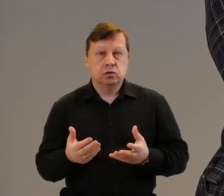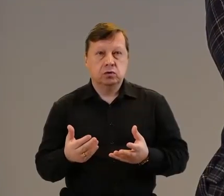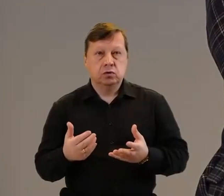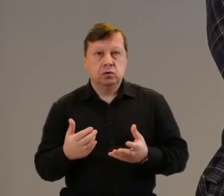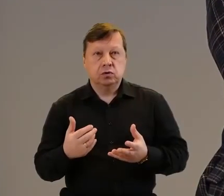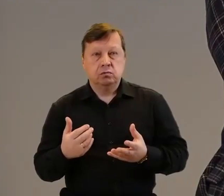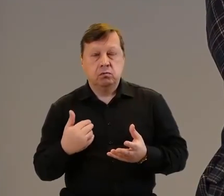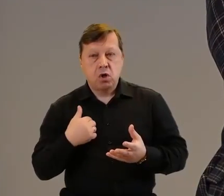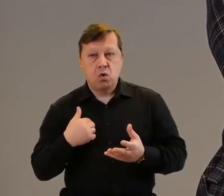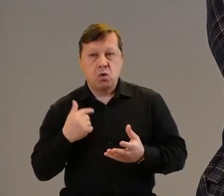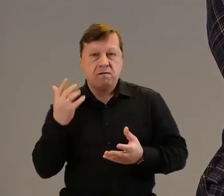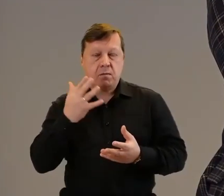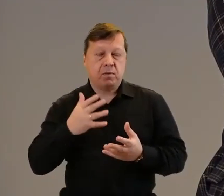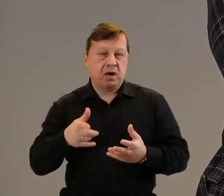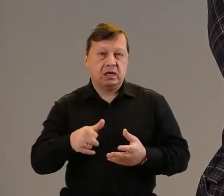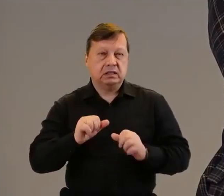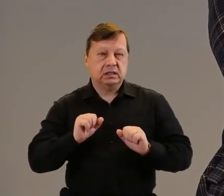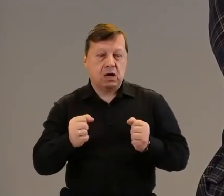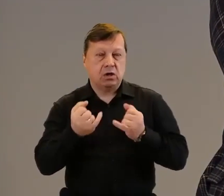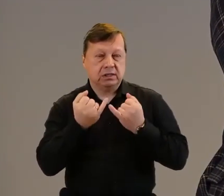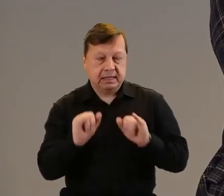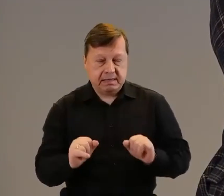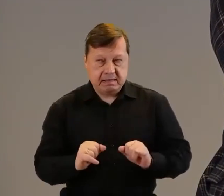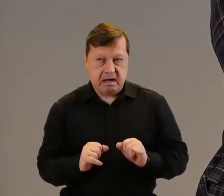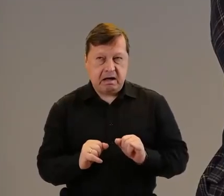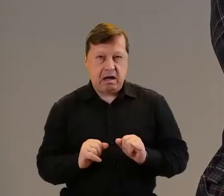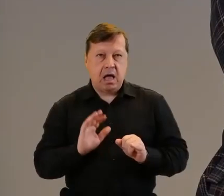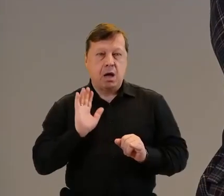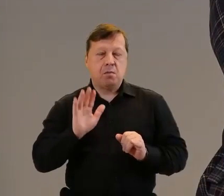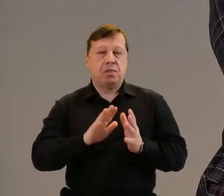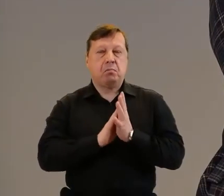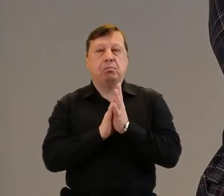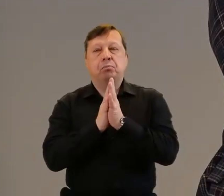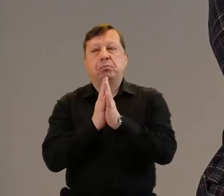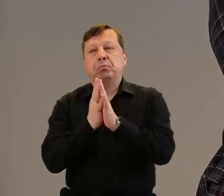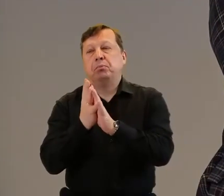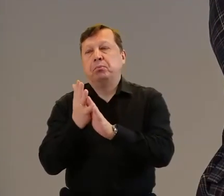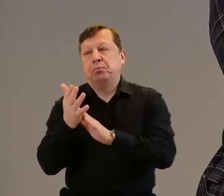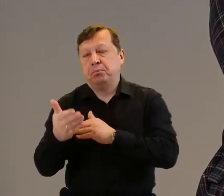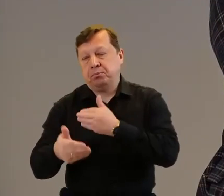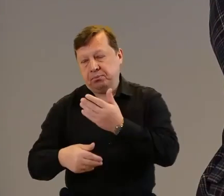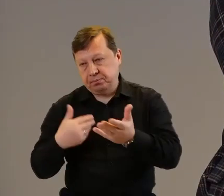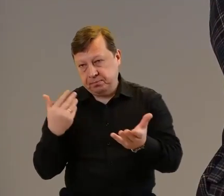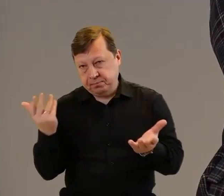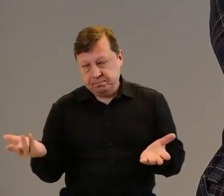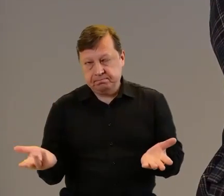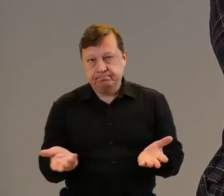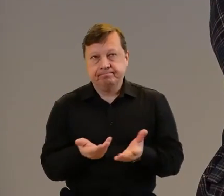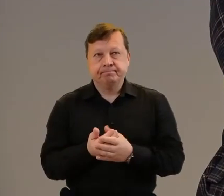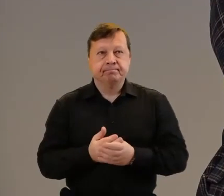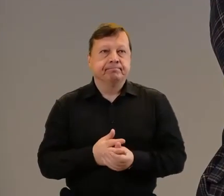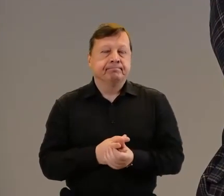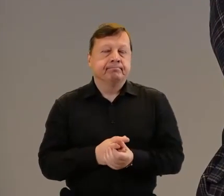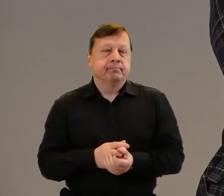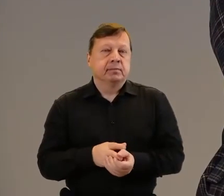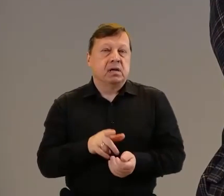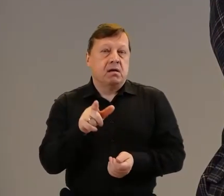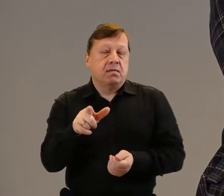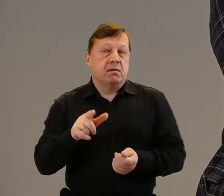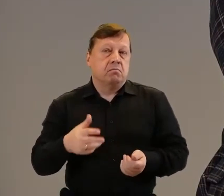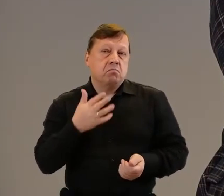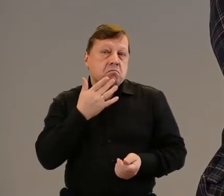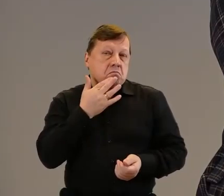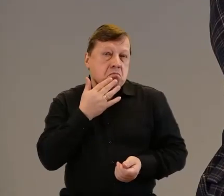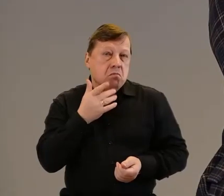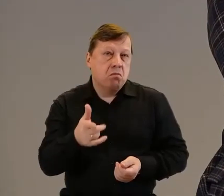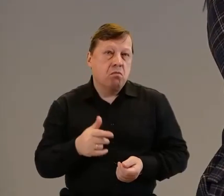działalność inaczej, potem to ewaluowało. Natomiast to, o czym Ty mówiłeś,